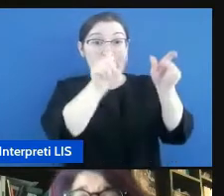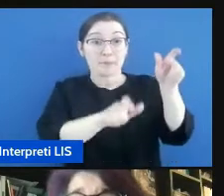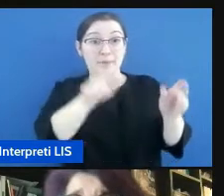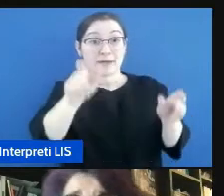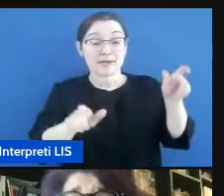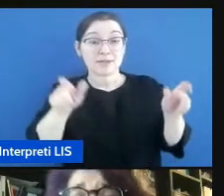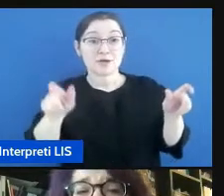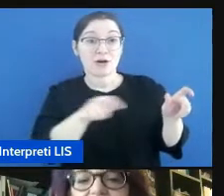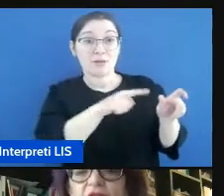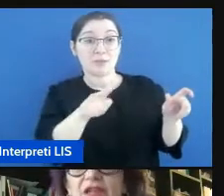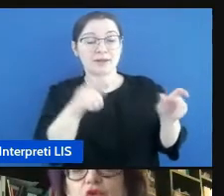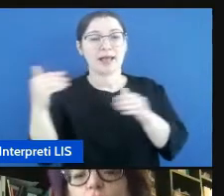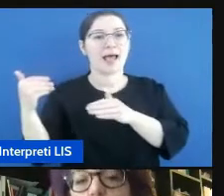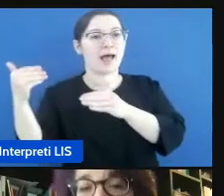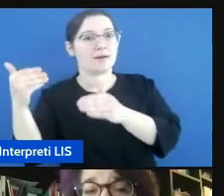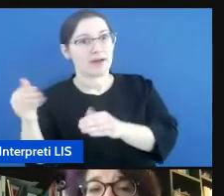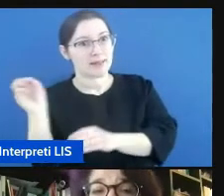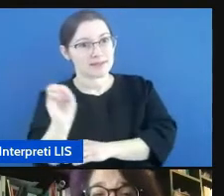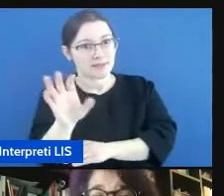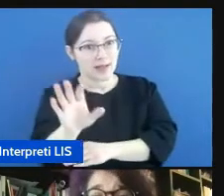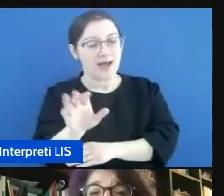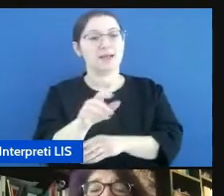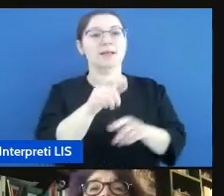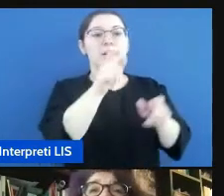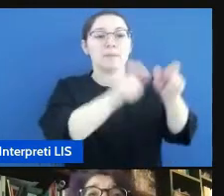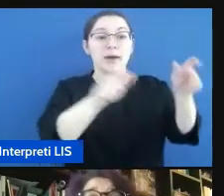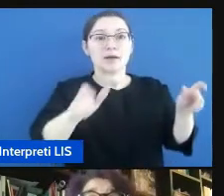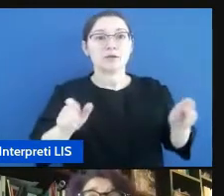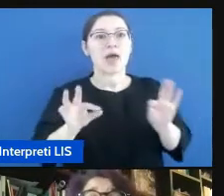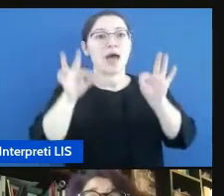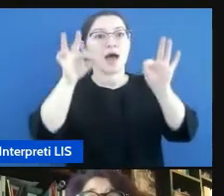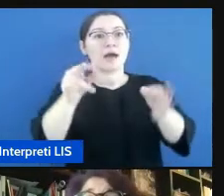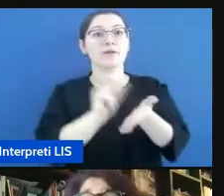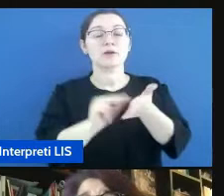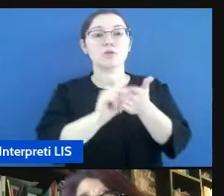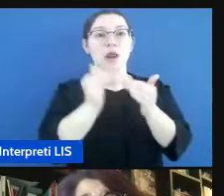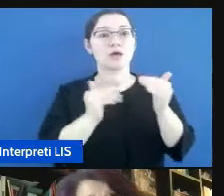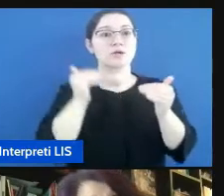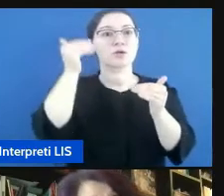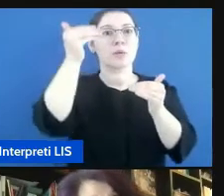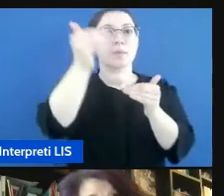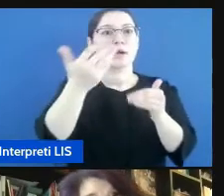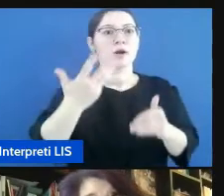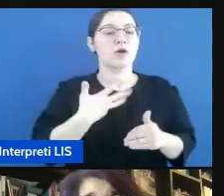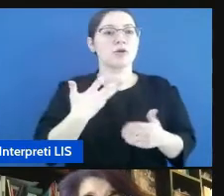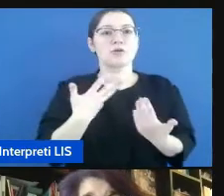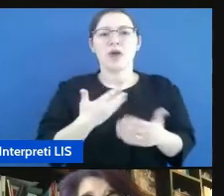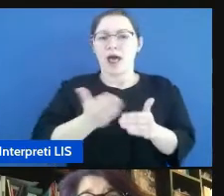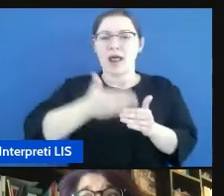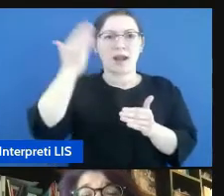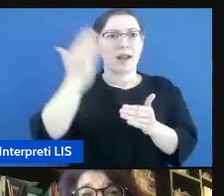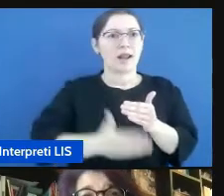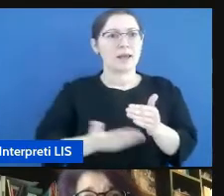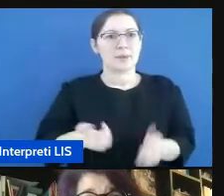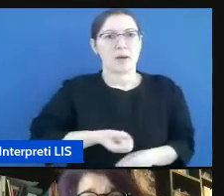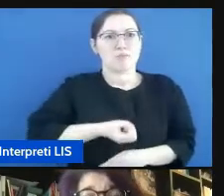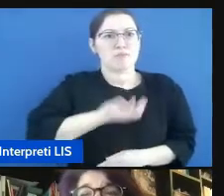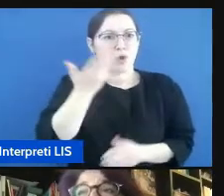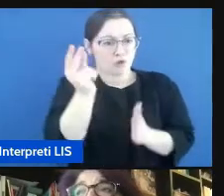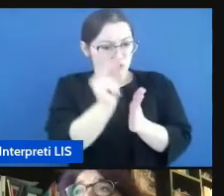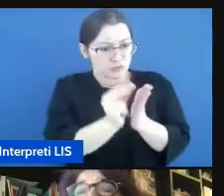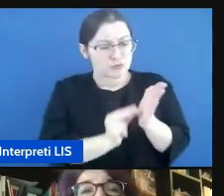avanti Francesca, arrivano alle scuole superiori che con un grosso limite nella produzione